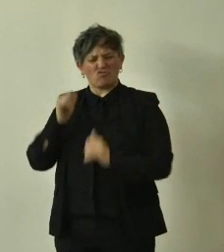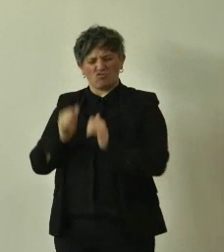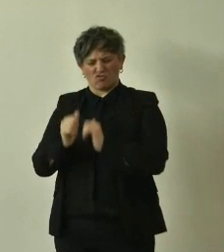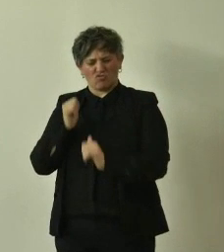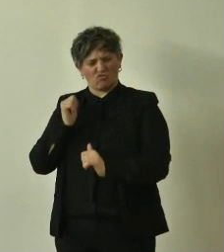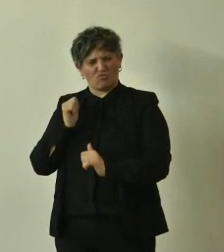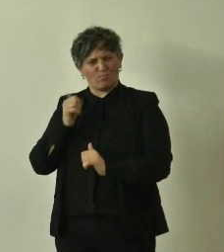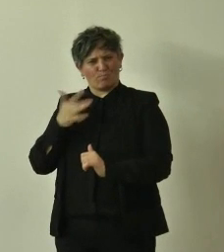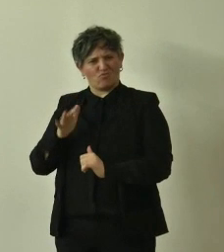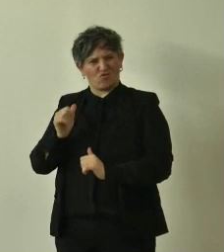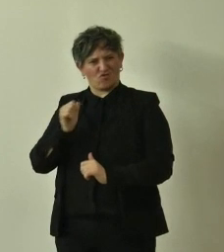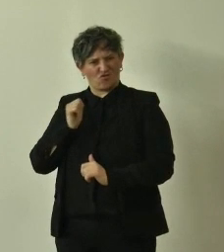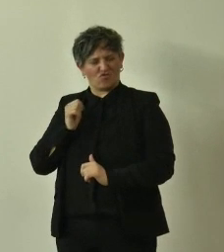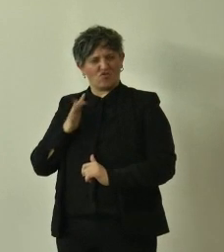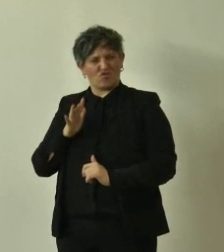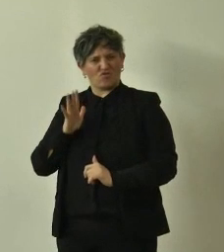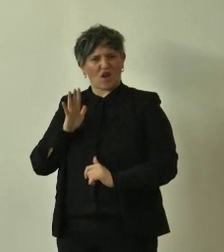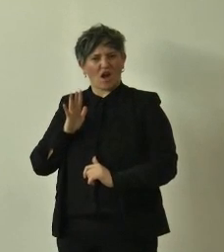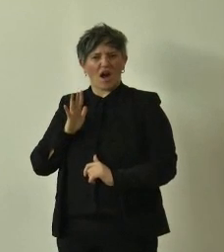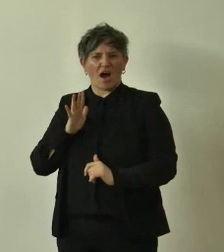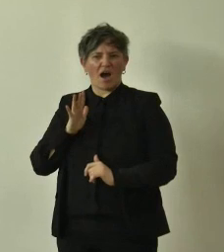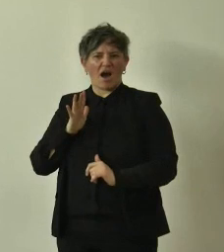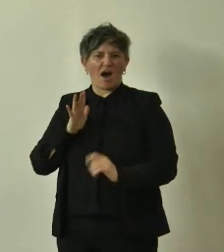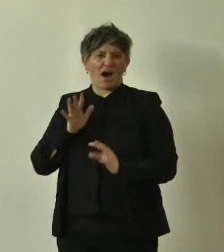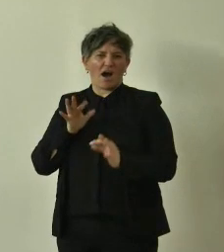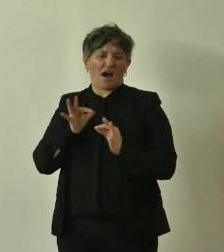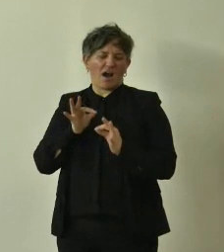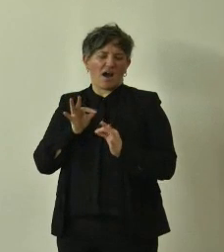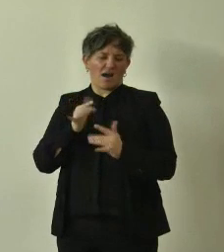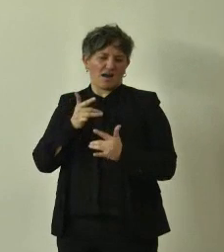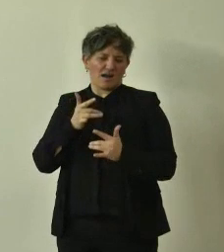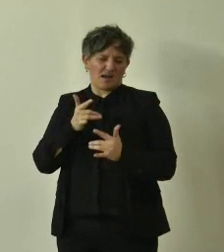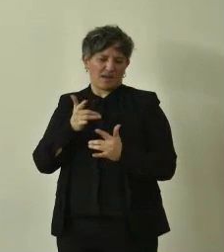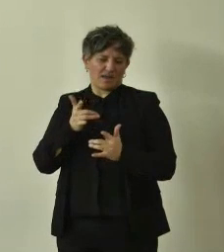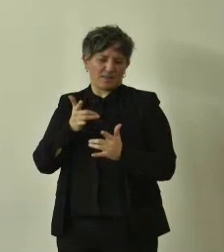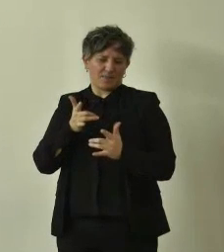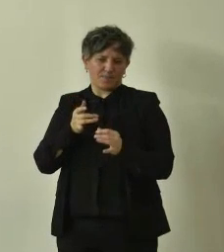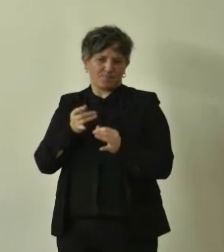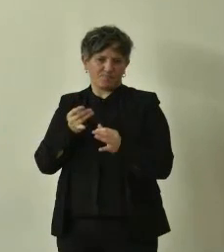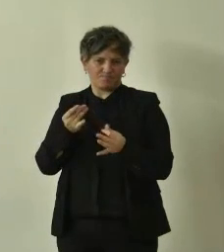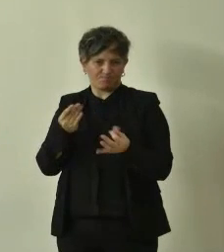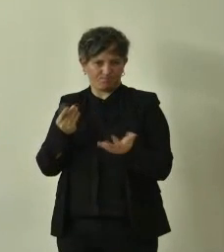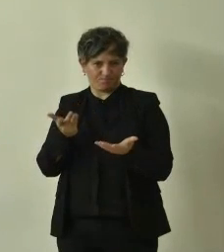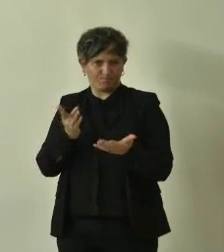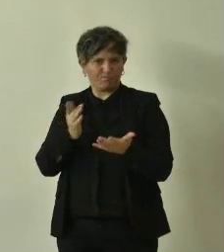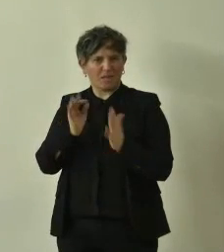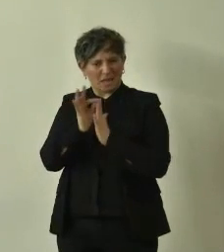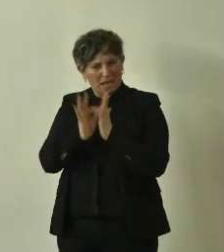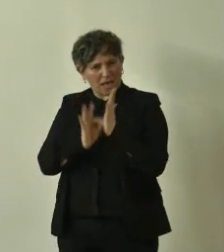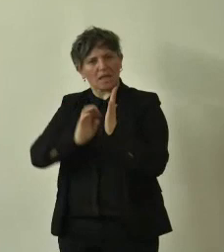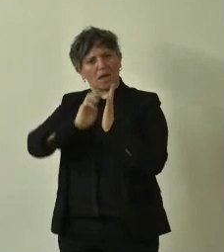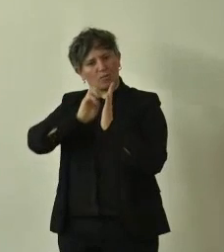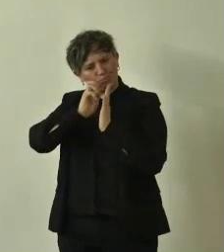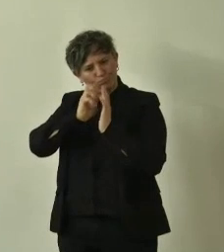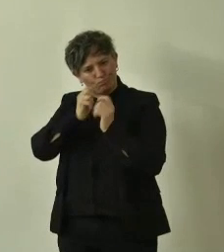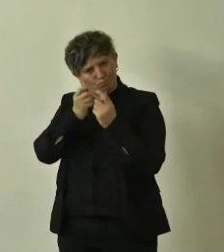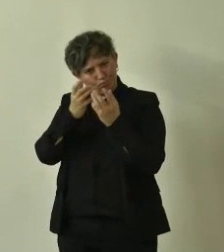hanno anche altri valori, oltre a quelli della grandezza.